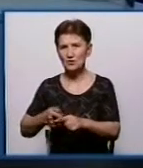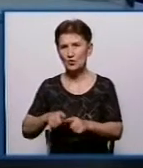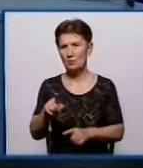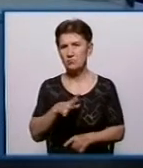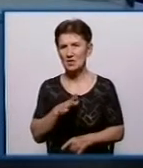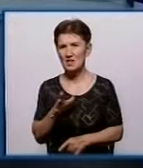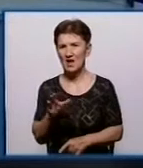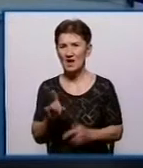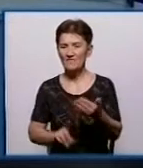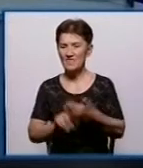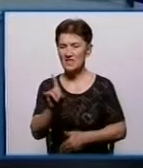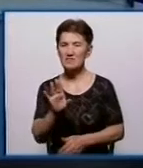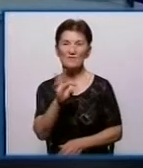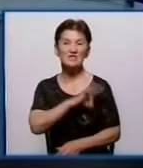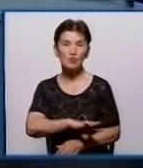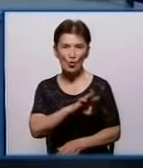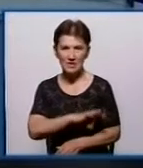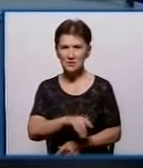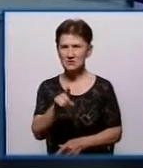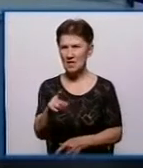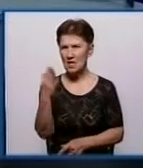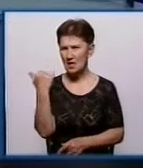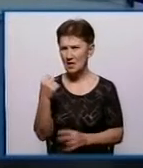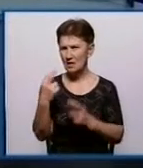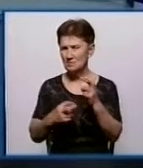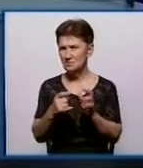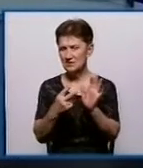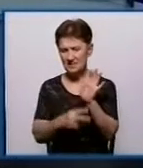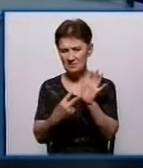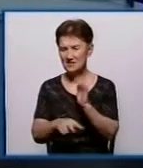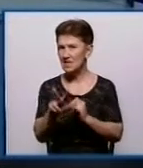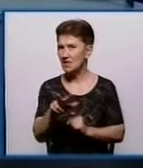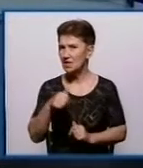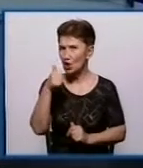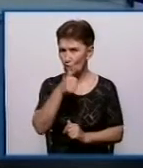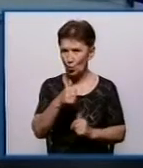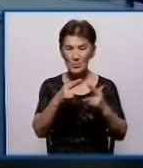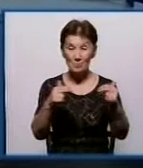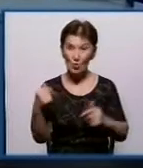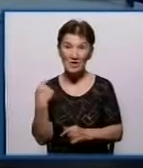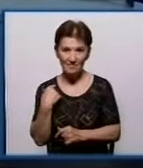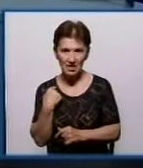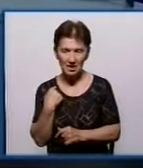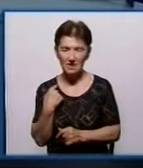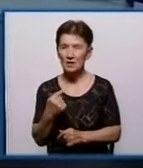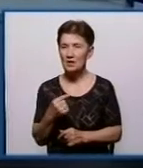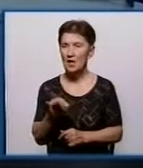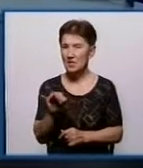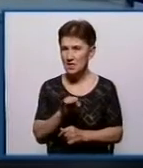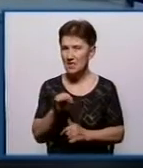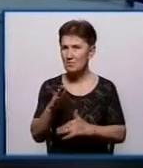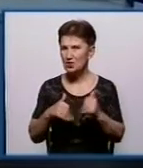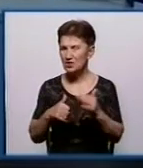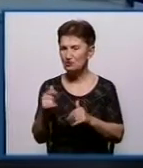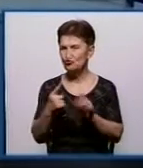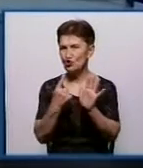Дніпро-Кіровоград працює з 1973 року і практично 60